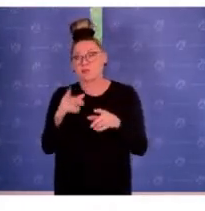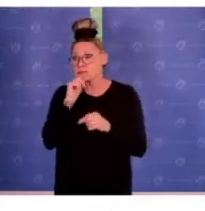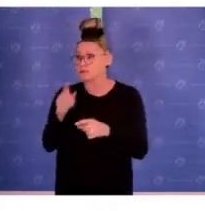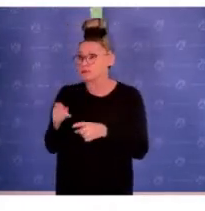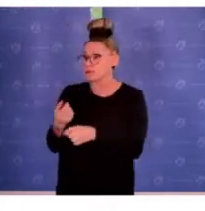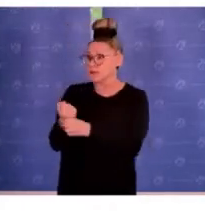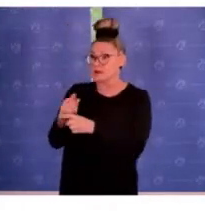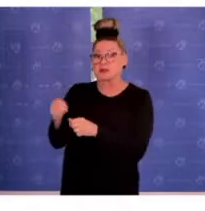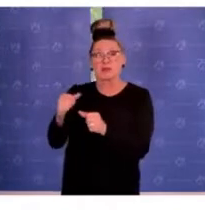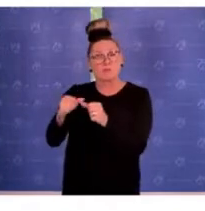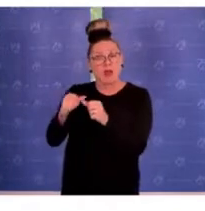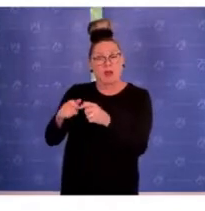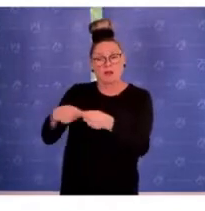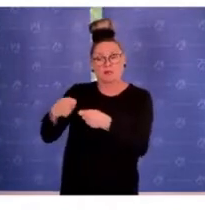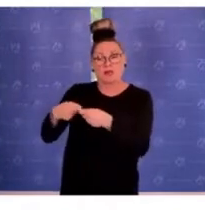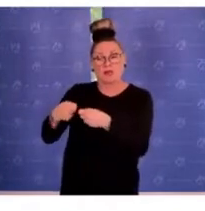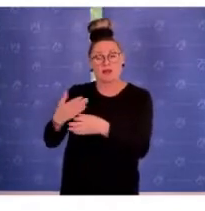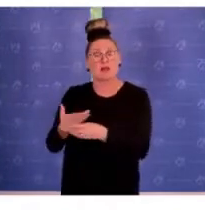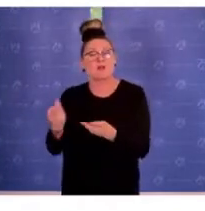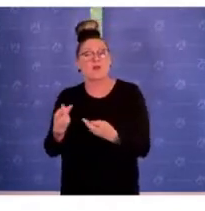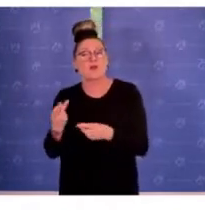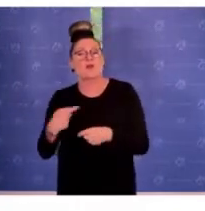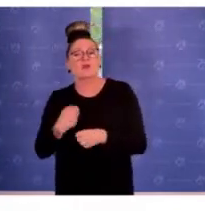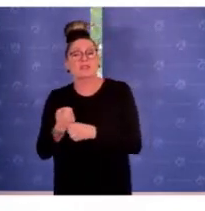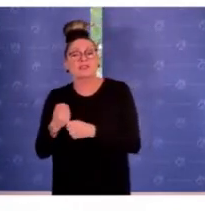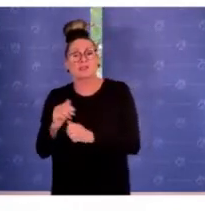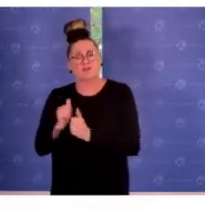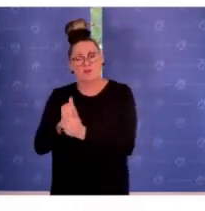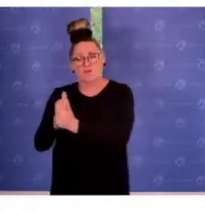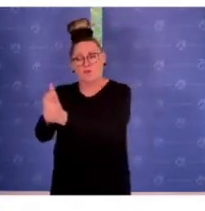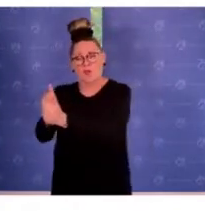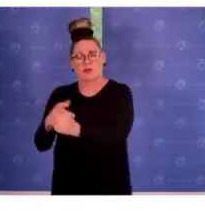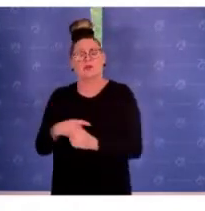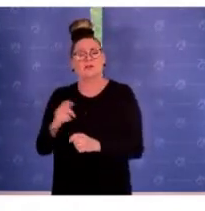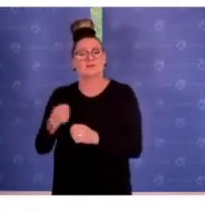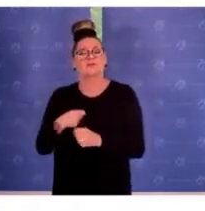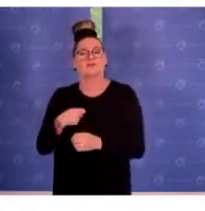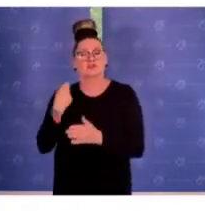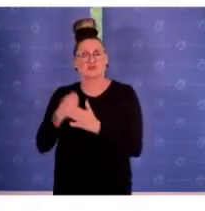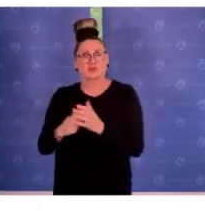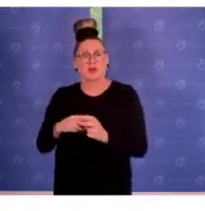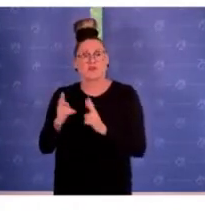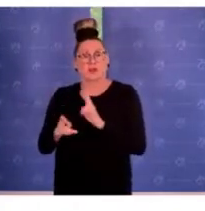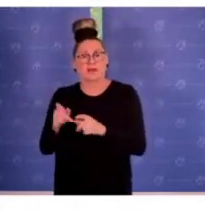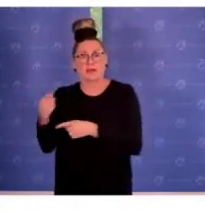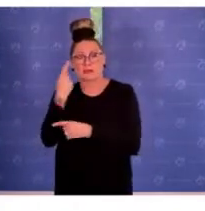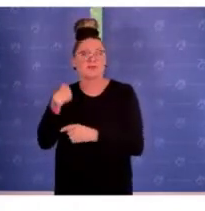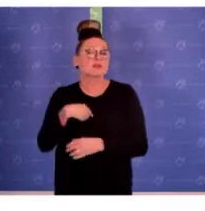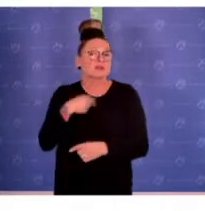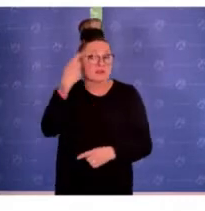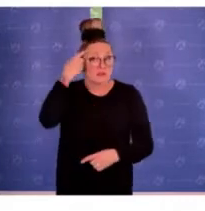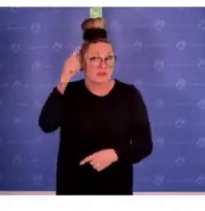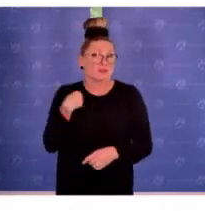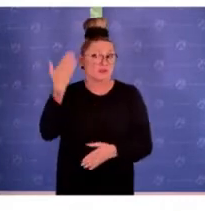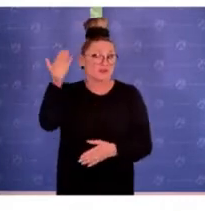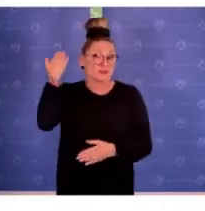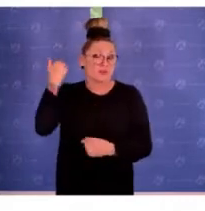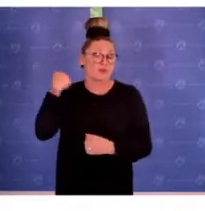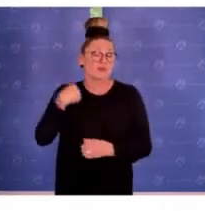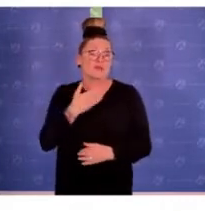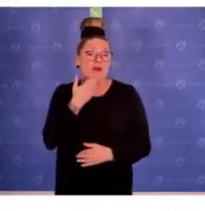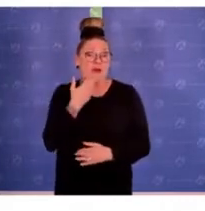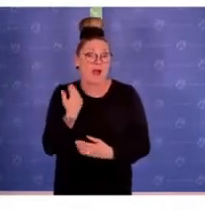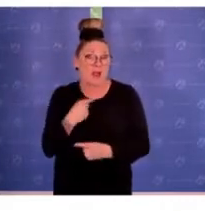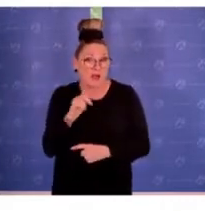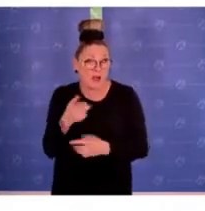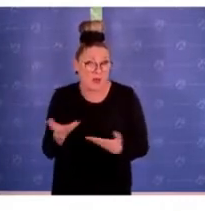oder Mangelhandeln von Strafverfolgungsbehörden, wenn wir etwa auch an den antisemitischen Terroranschlag von Halle in diesem Zusammenhang nochmal